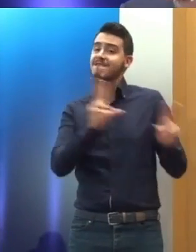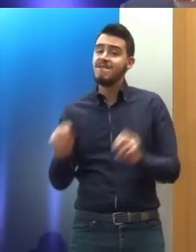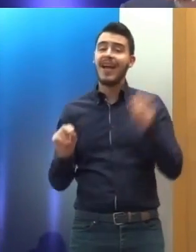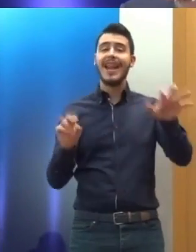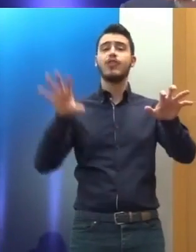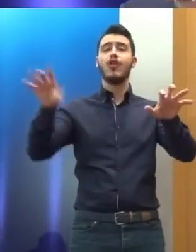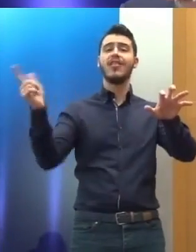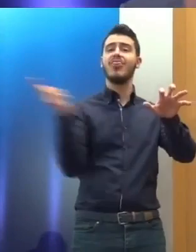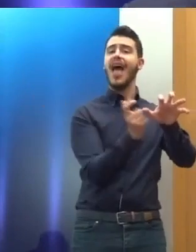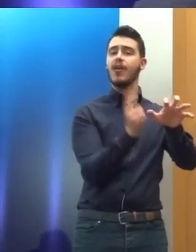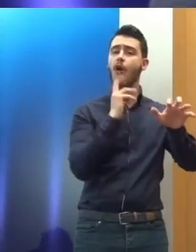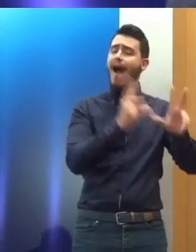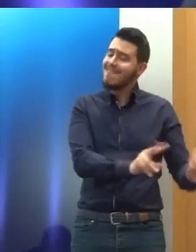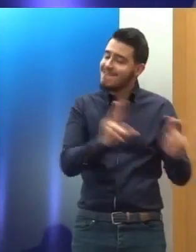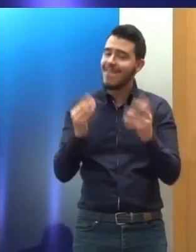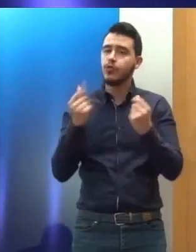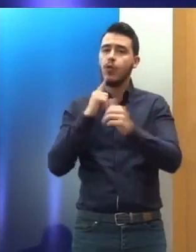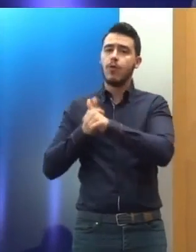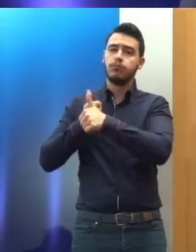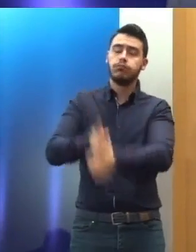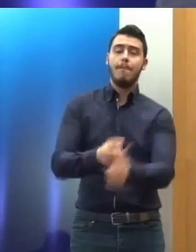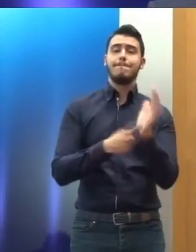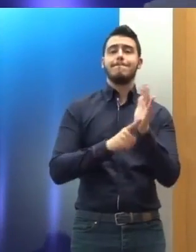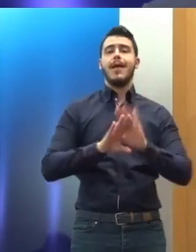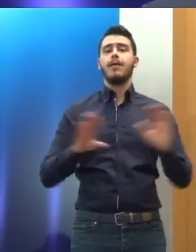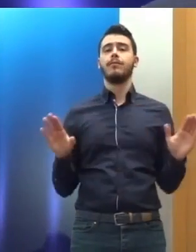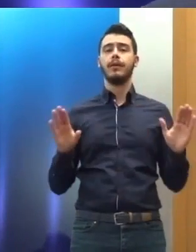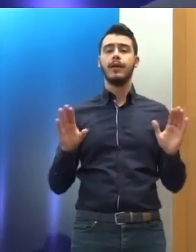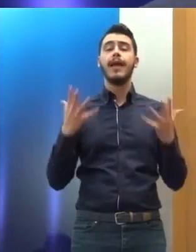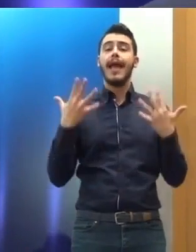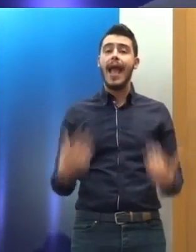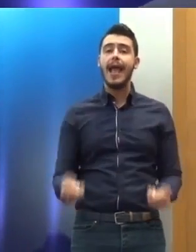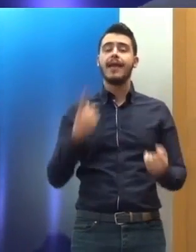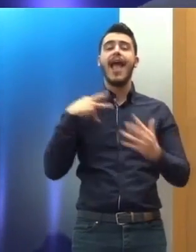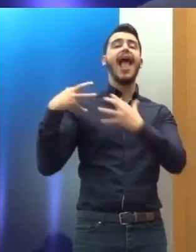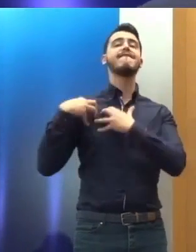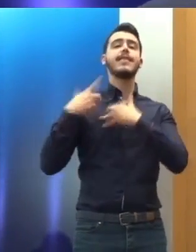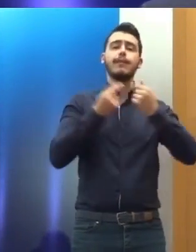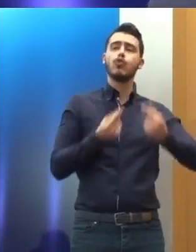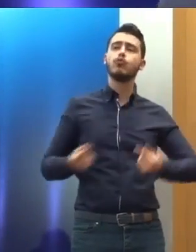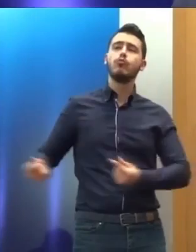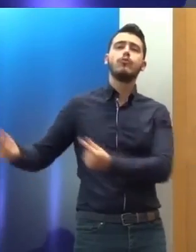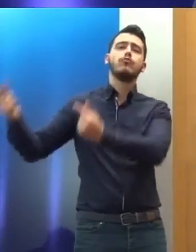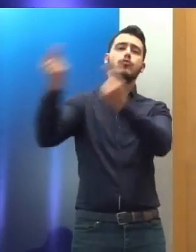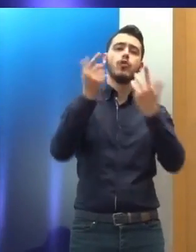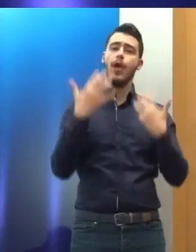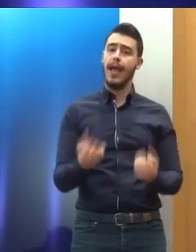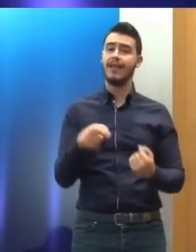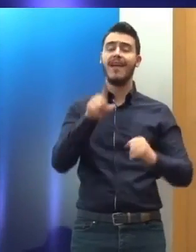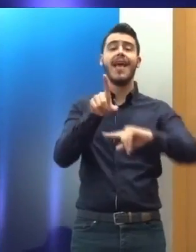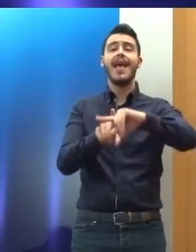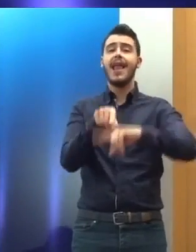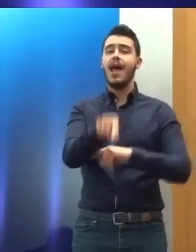Είναι λοιπόν αυτή η προσπάθεια ενός καταμερισμού της ευθύνης ειδικά στην περίπτωση της Ελλάδας